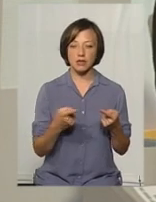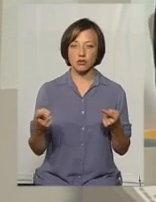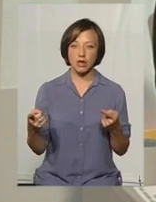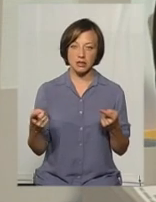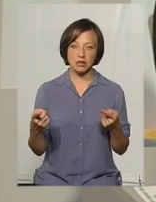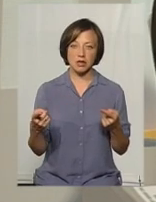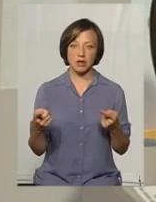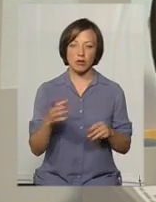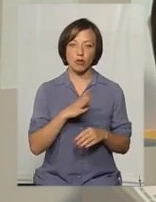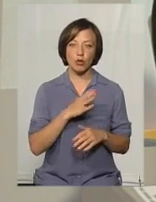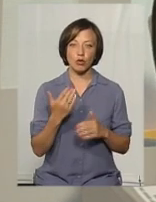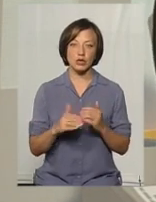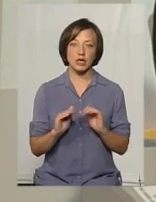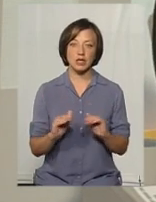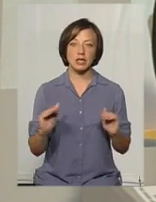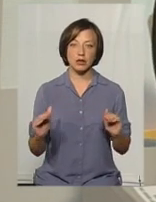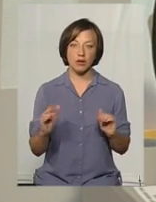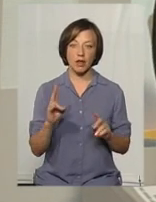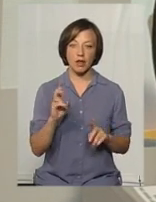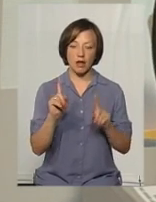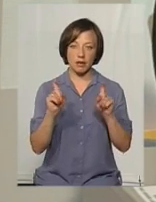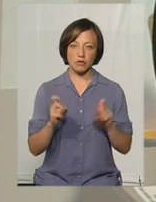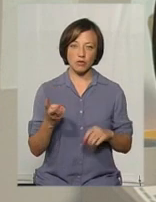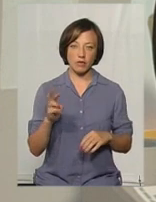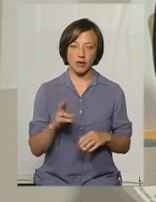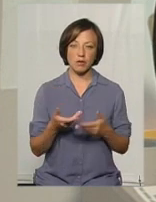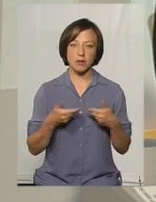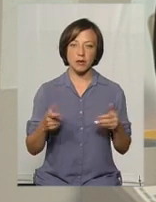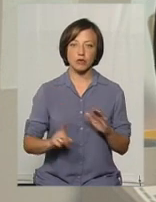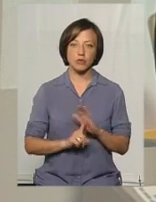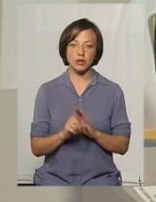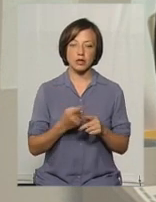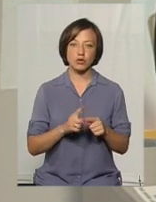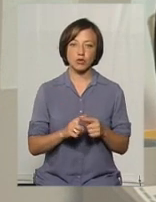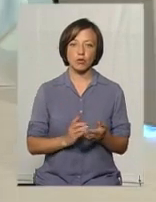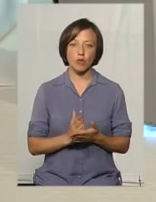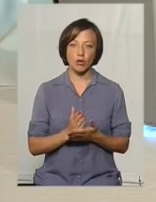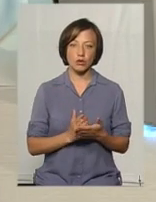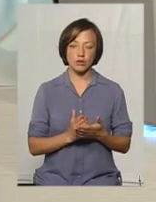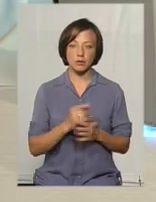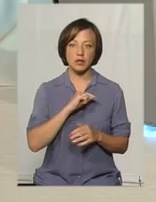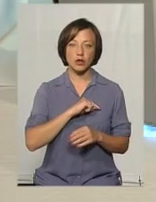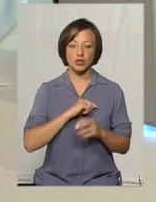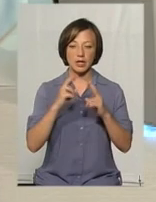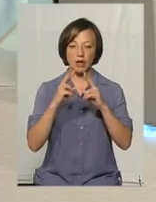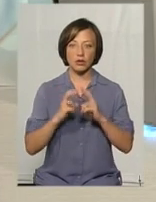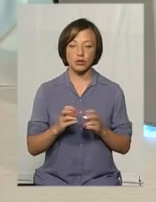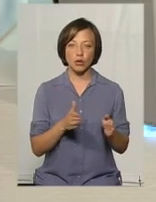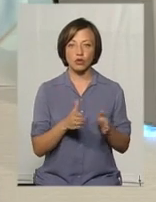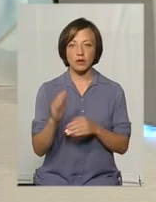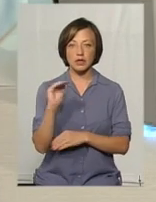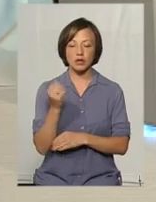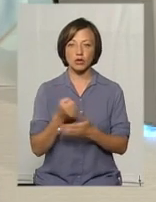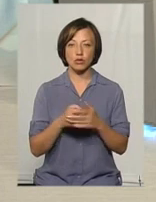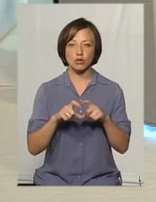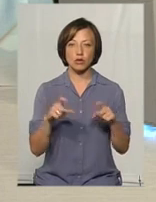було вже діток на тестування? Ми розпочали цю ініціативу, цю послугу психологічної діагностики готовності дитини